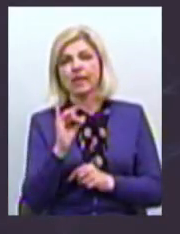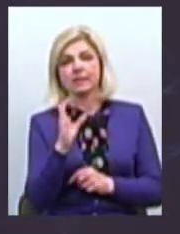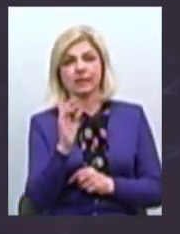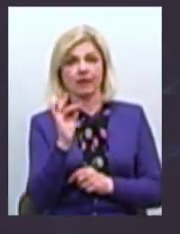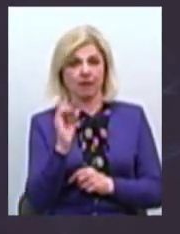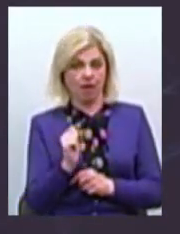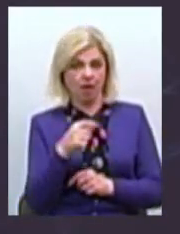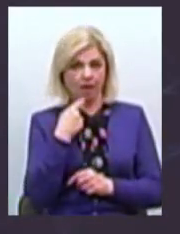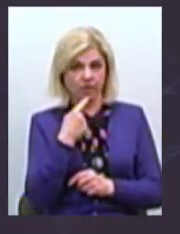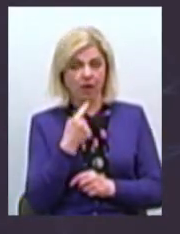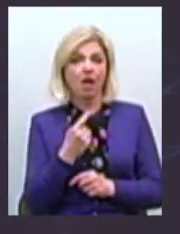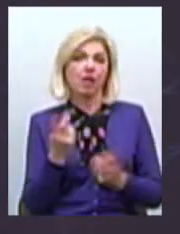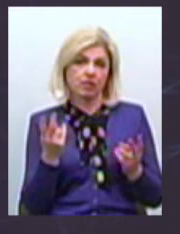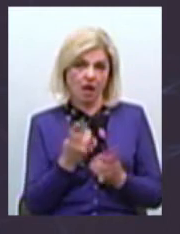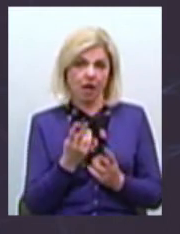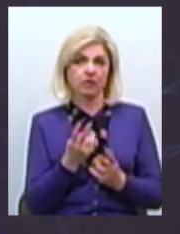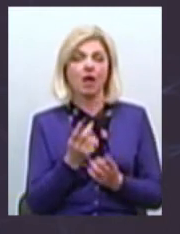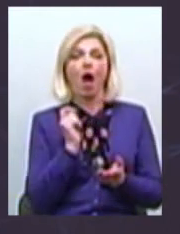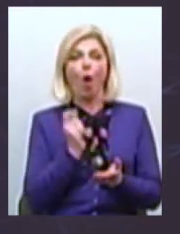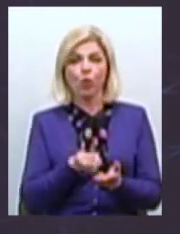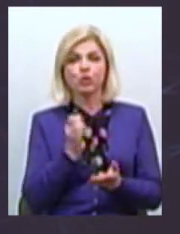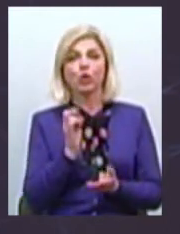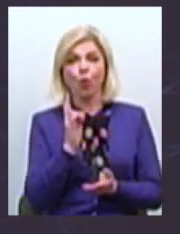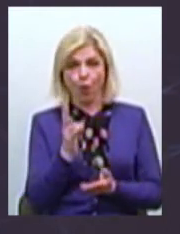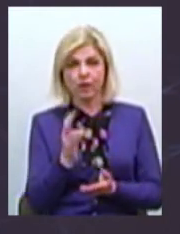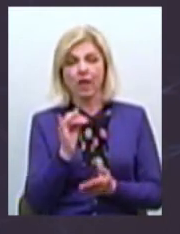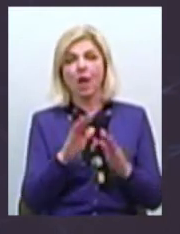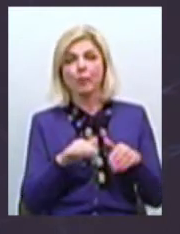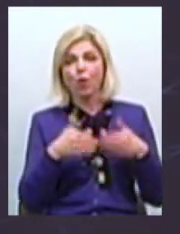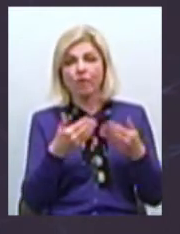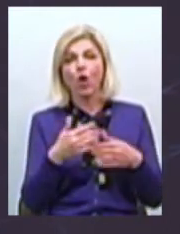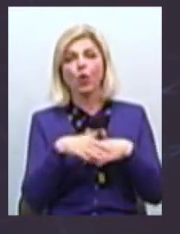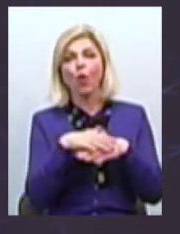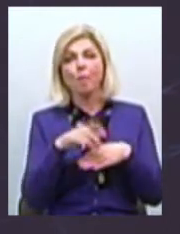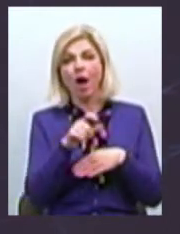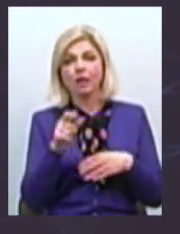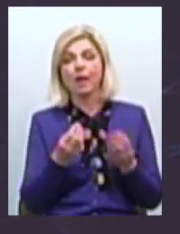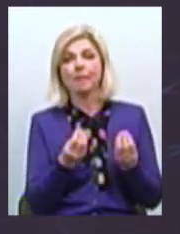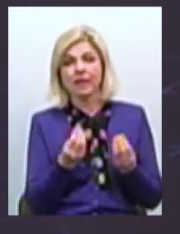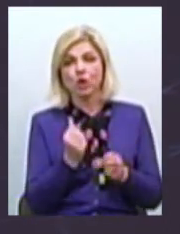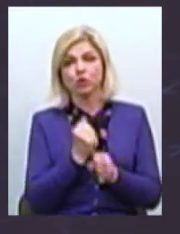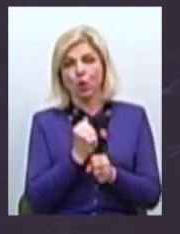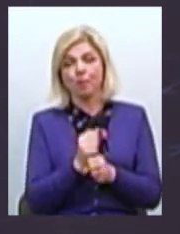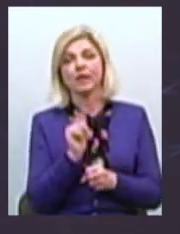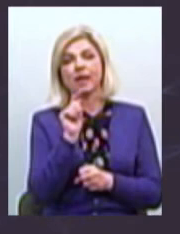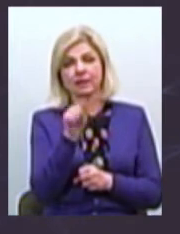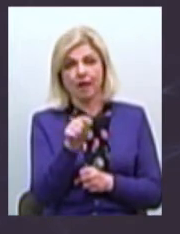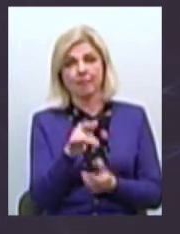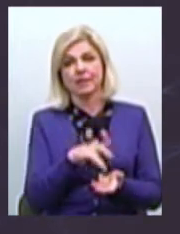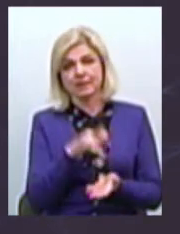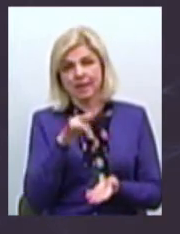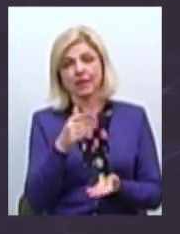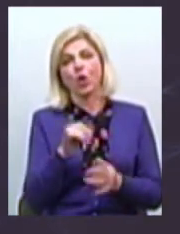шановні, необхідно її ставити на аукціон І пропонувати громадам, бізнесу зробити там центр